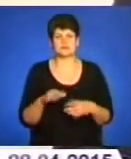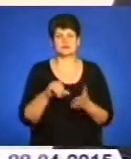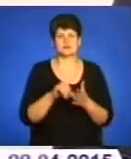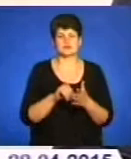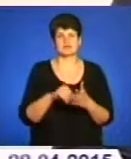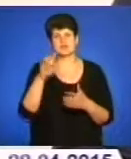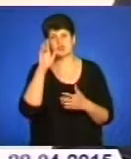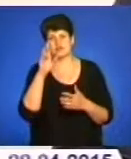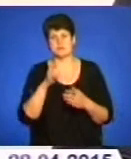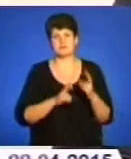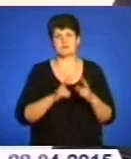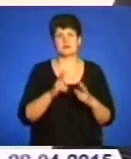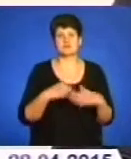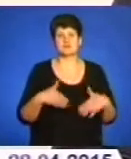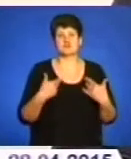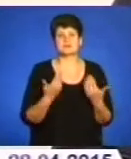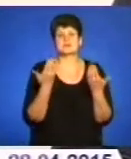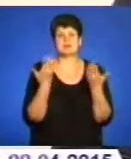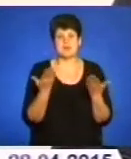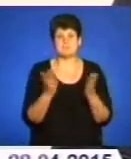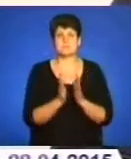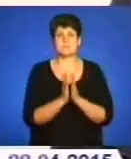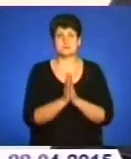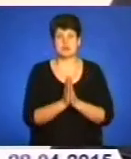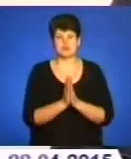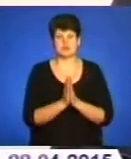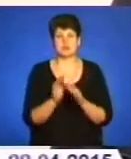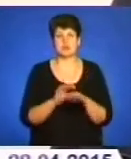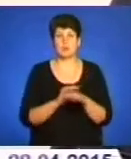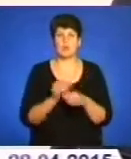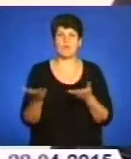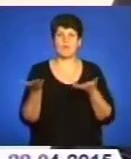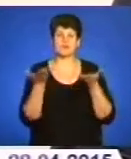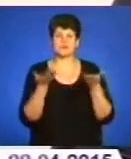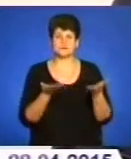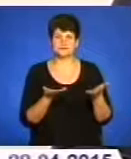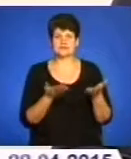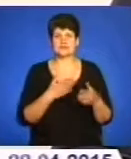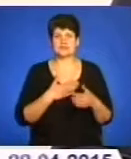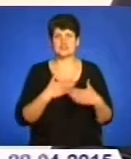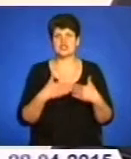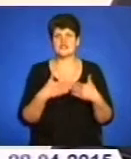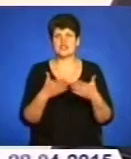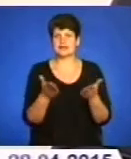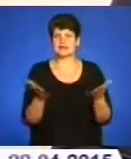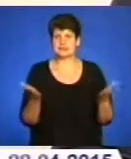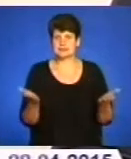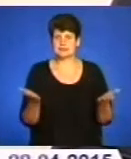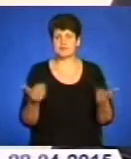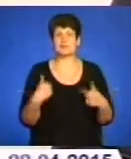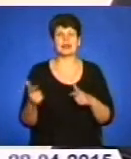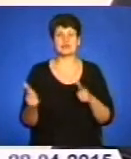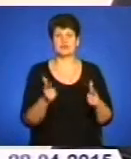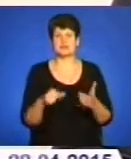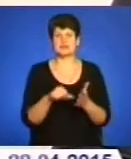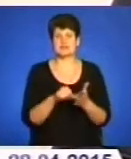предприємства. І ми обращаємося зараз к вам. Пожалуйста, добро пожаловать, наші двері абсолютно відкриті. Ми готові